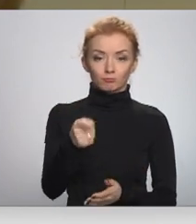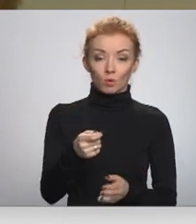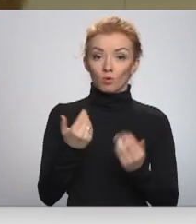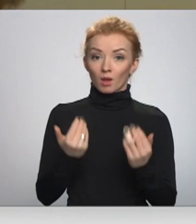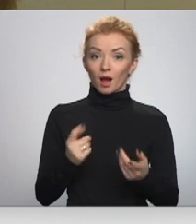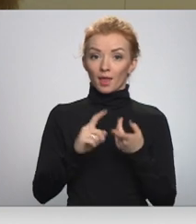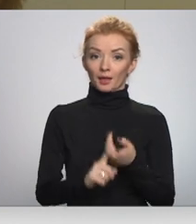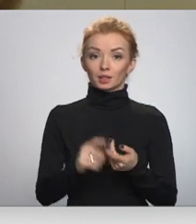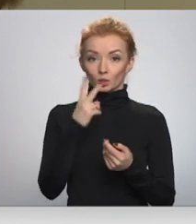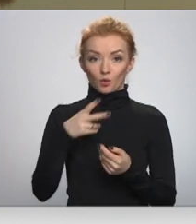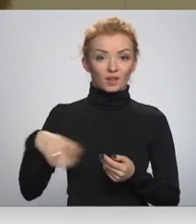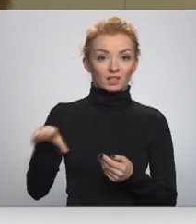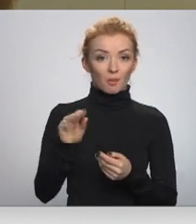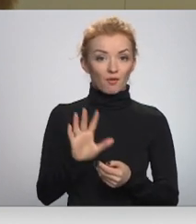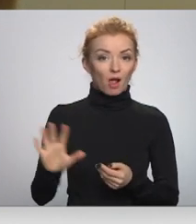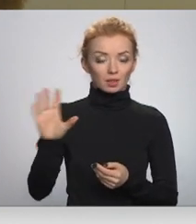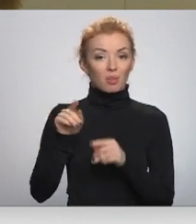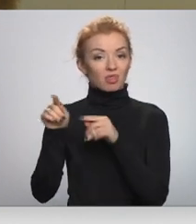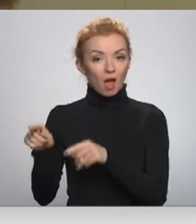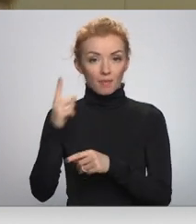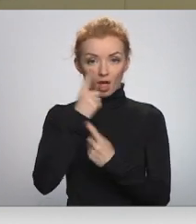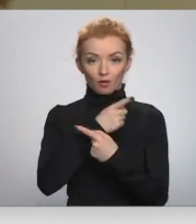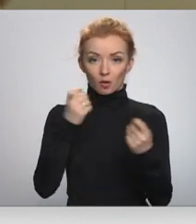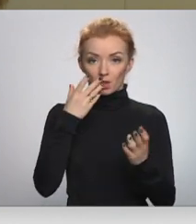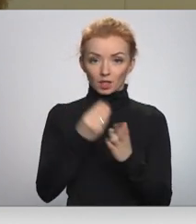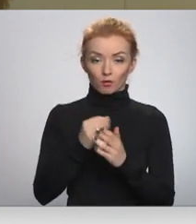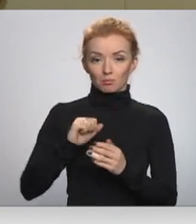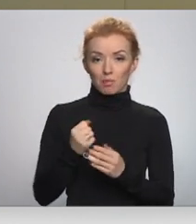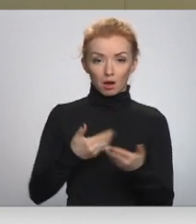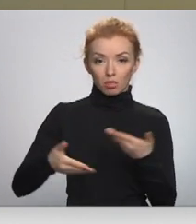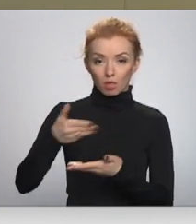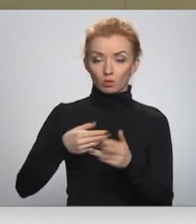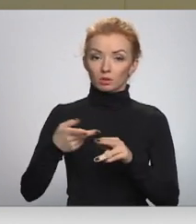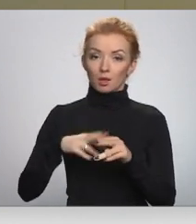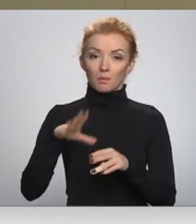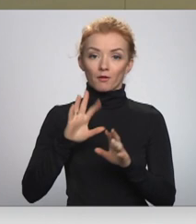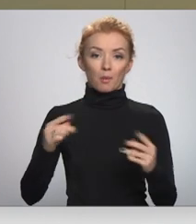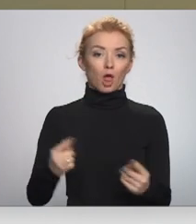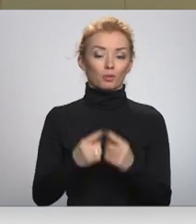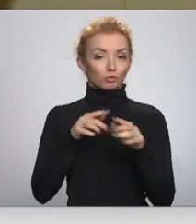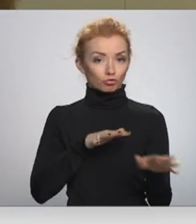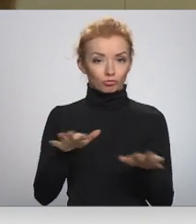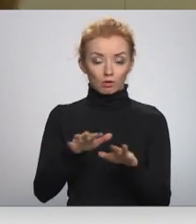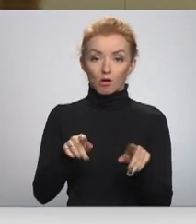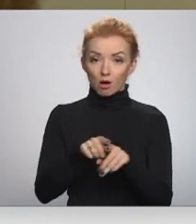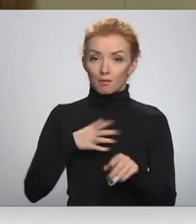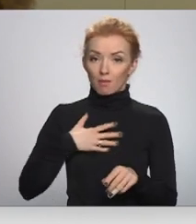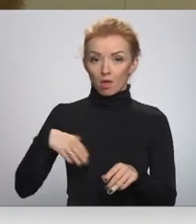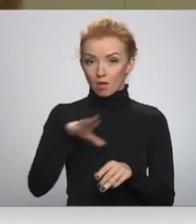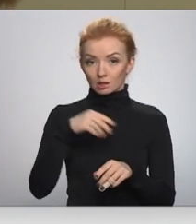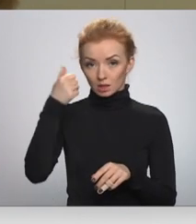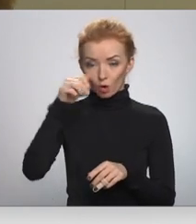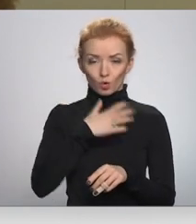atkarīgs no šīm valstīm, jo tām ir jāinformē savas partneras, un tad, protams, mēs varam adekvāti reaģēt. Protams, arī mēs īgaunijā ļoti